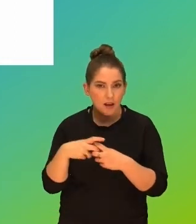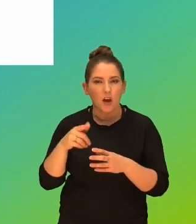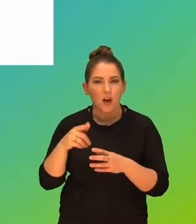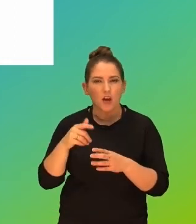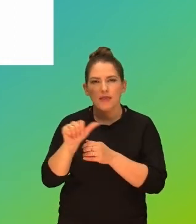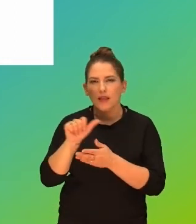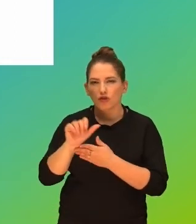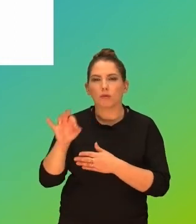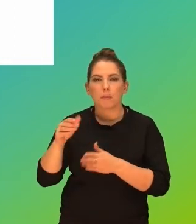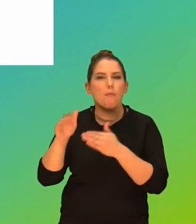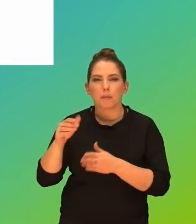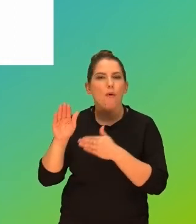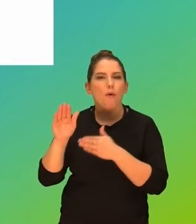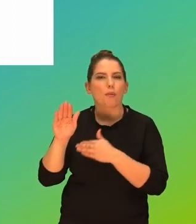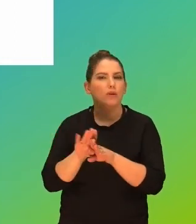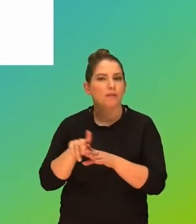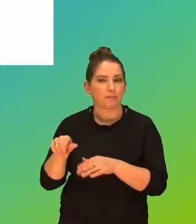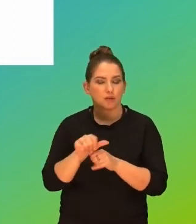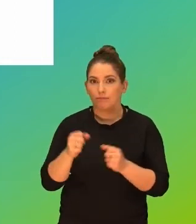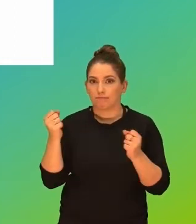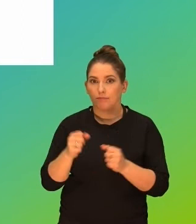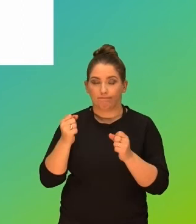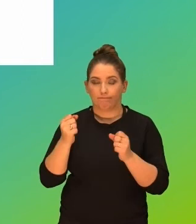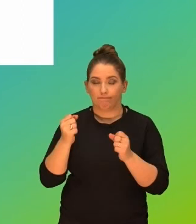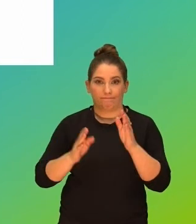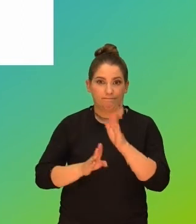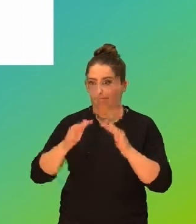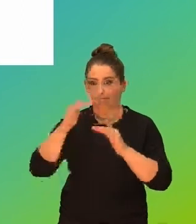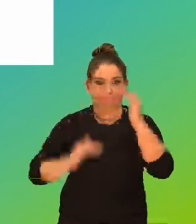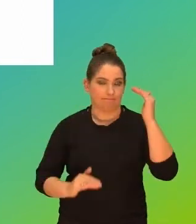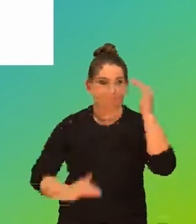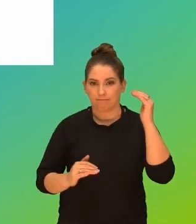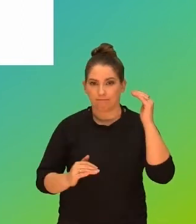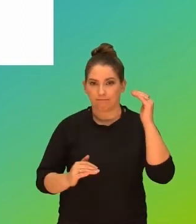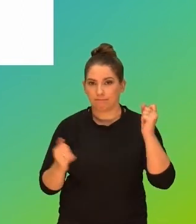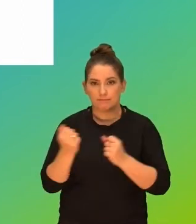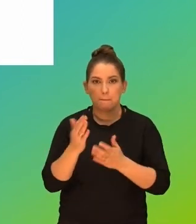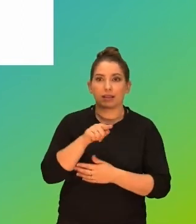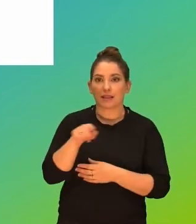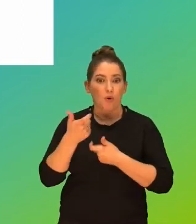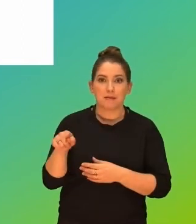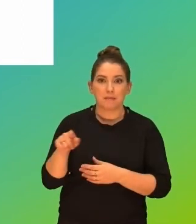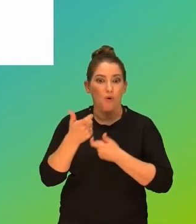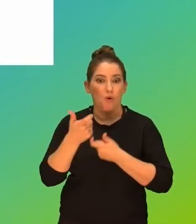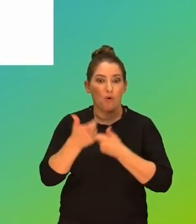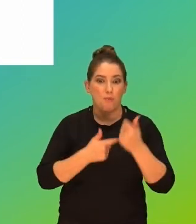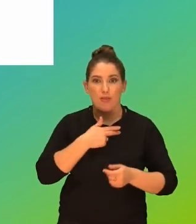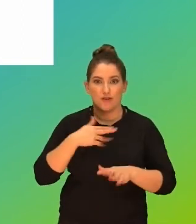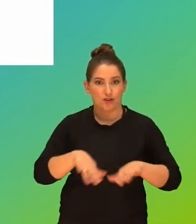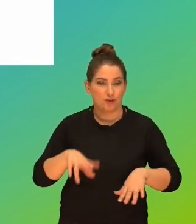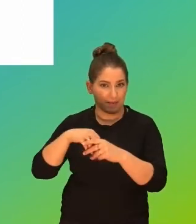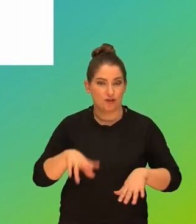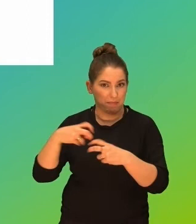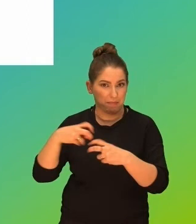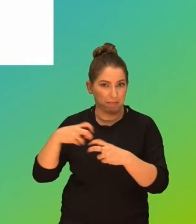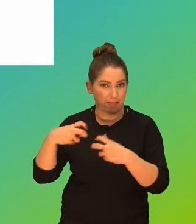11% szkoła ponadpodstawowa. To jest przepaść. To jest absolutna przepaść między tym, co robią nasze dzieci online,